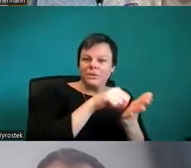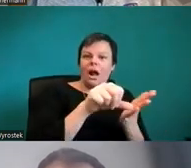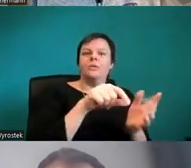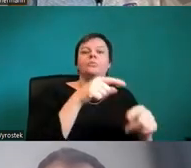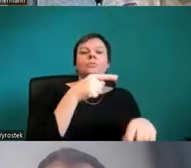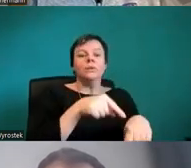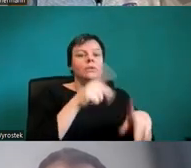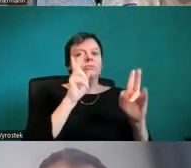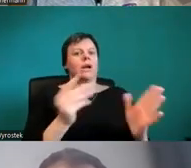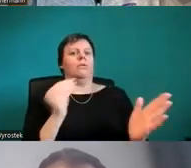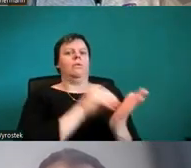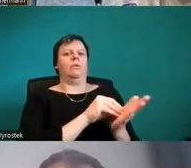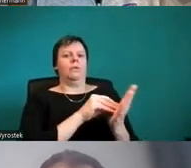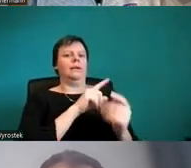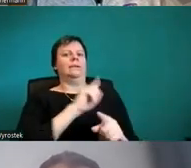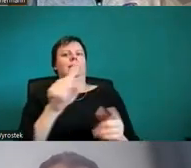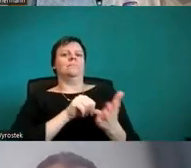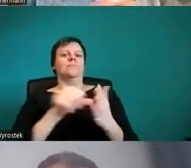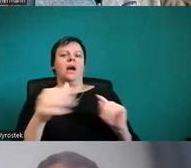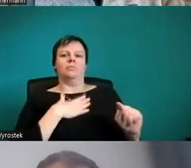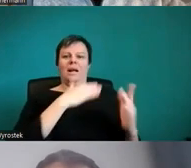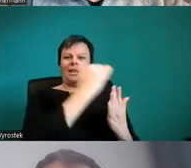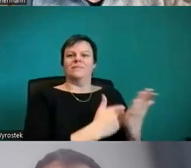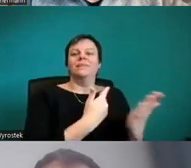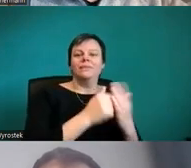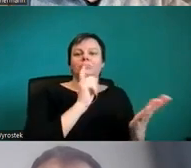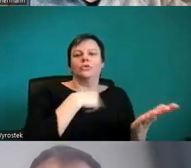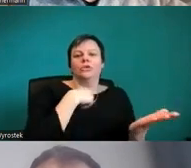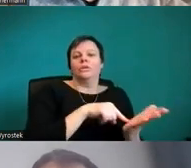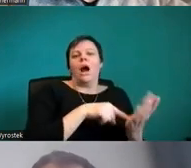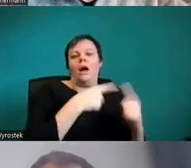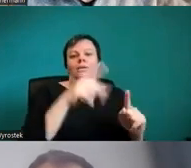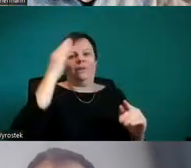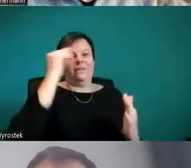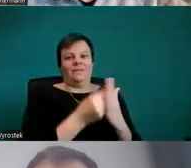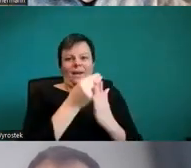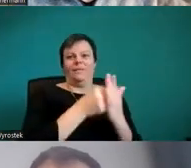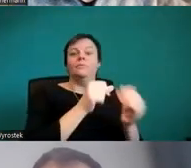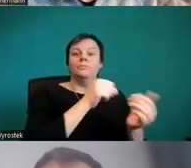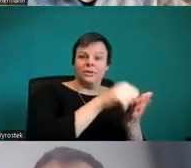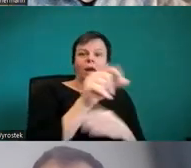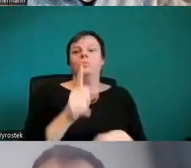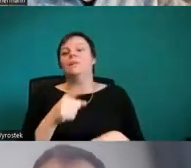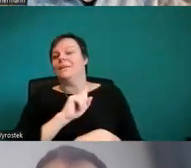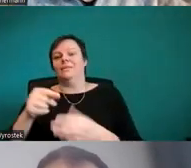Bezahlt und nicht bezahlt oder sowas. Also das darf ich nicht nur auf Farbe verladen.